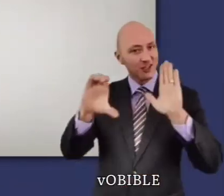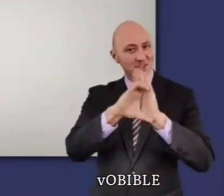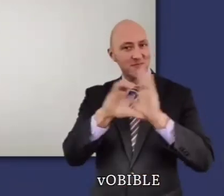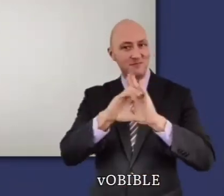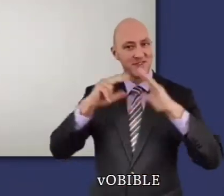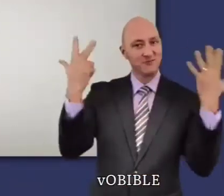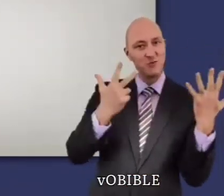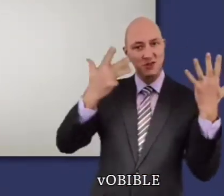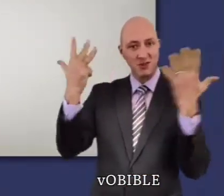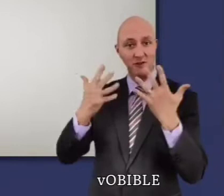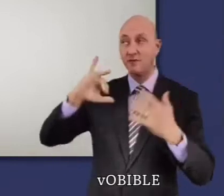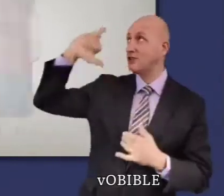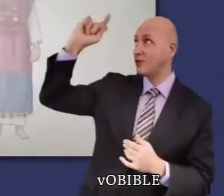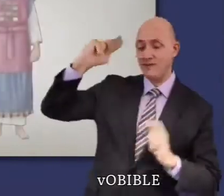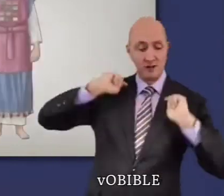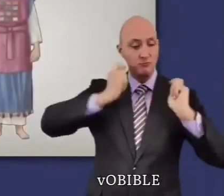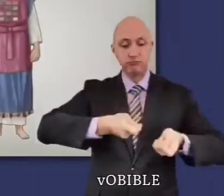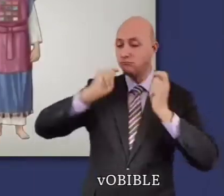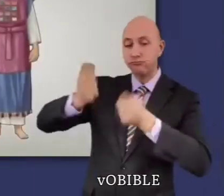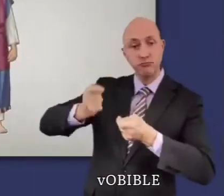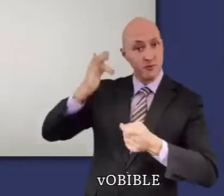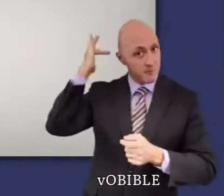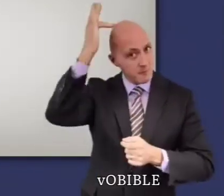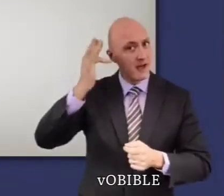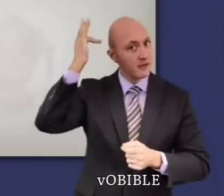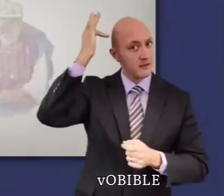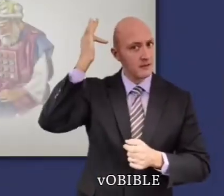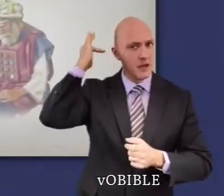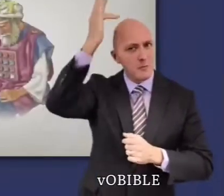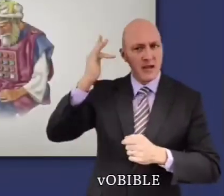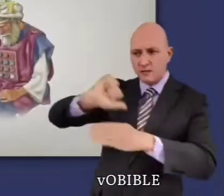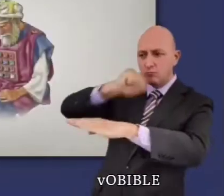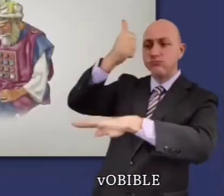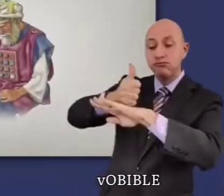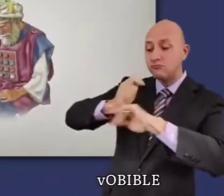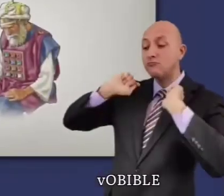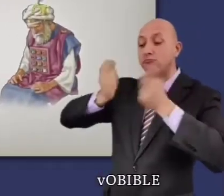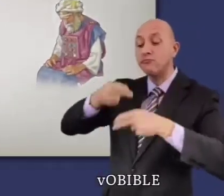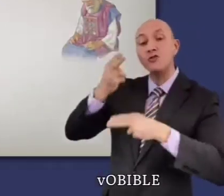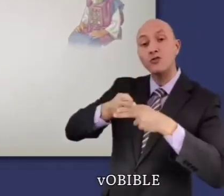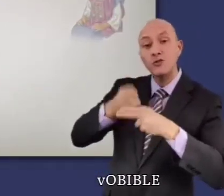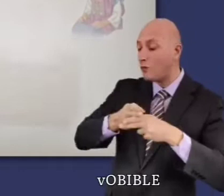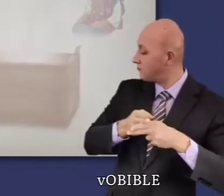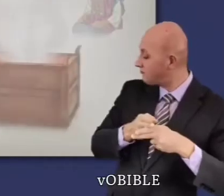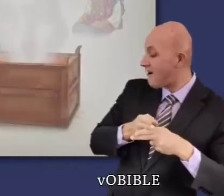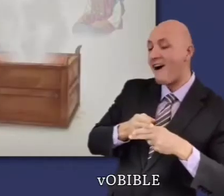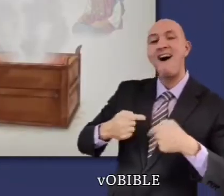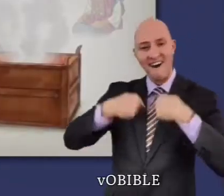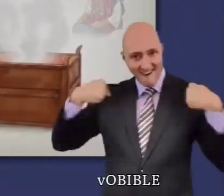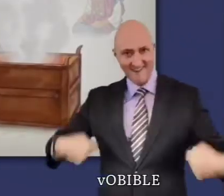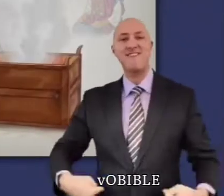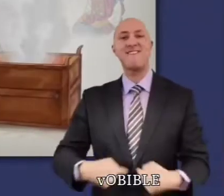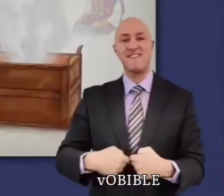Les chapitres 8 et 9 parlent de l'installation de la prêtrise, de l'onction d'Aaron comme grand-prêtre et des premiers